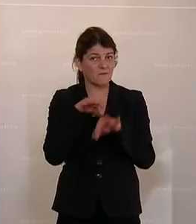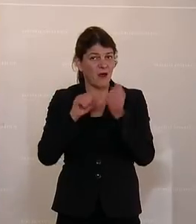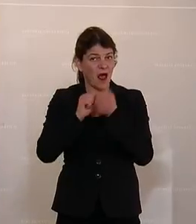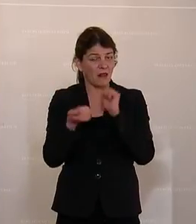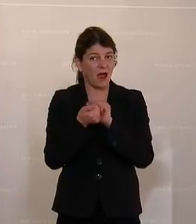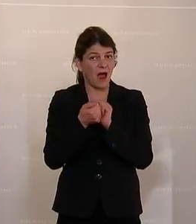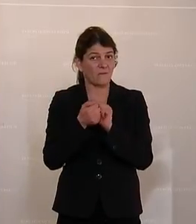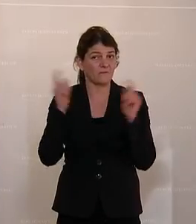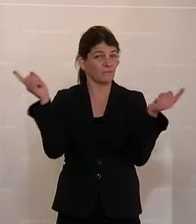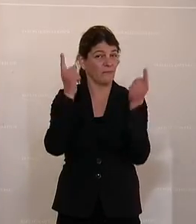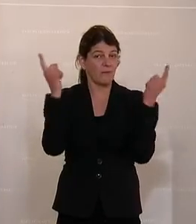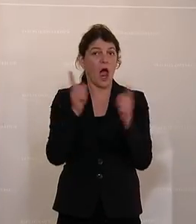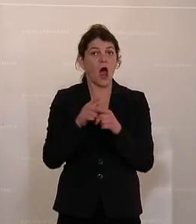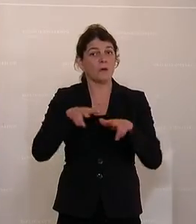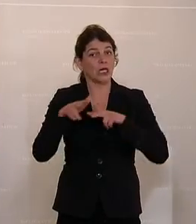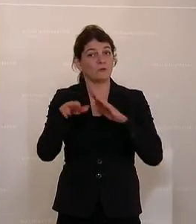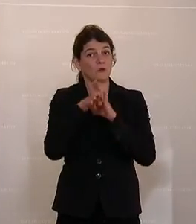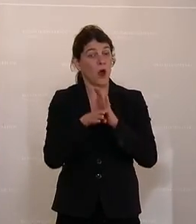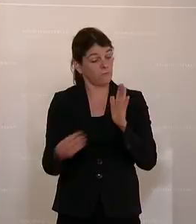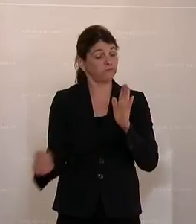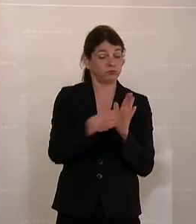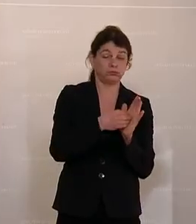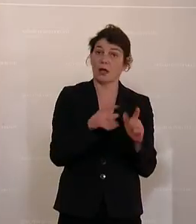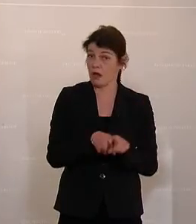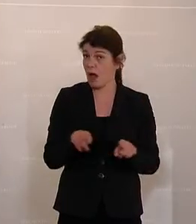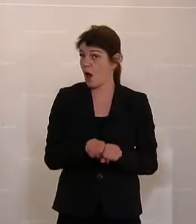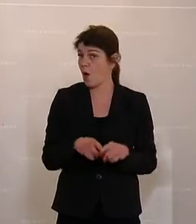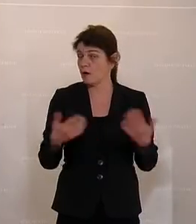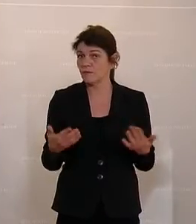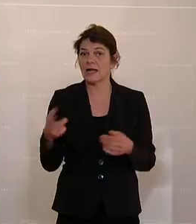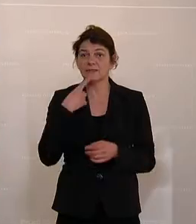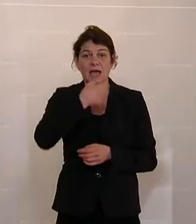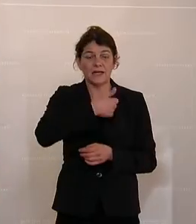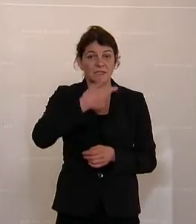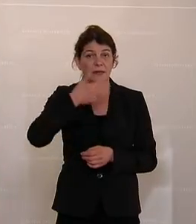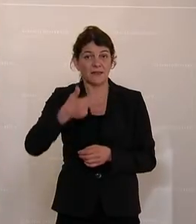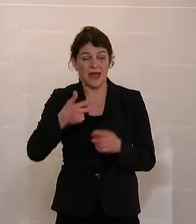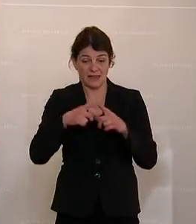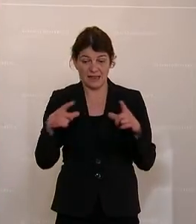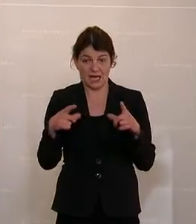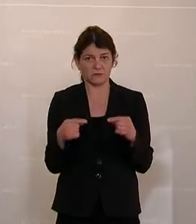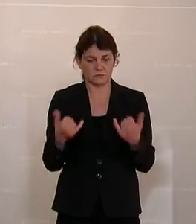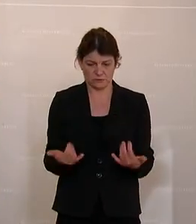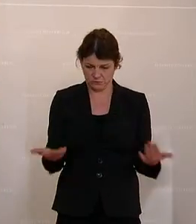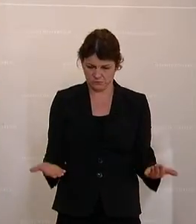der auch im Regierungsprogramm Niederschlag gefunden hat, des eins, zwei, drei Tickets geworden.